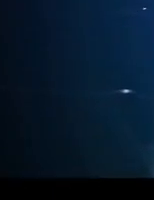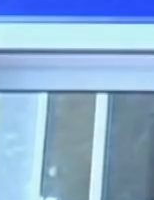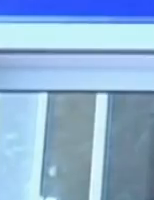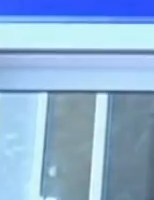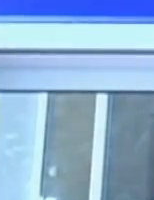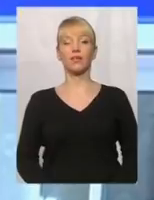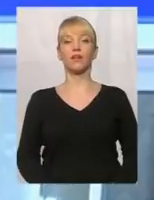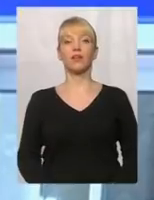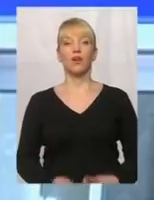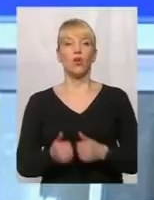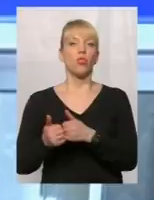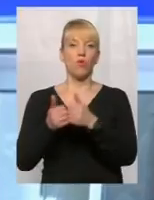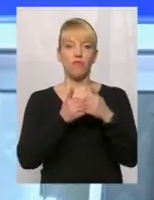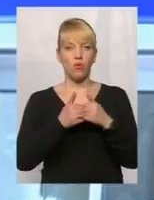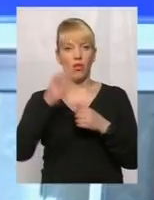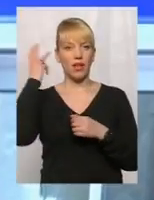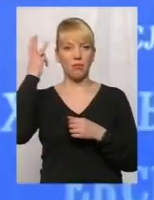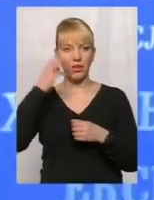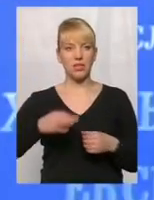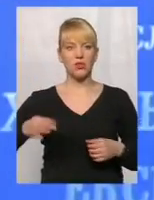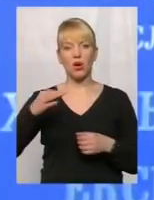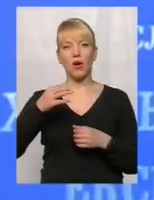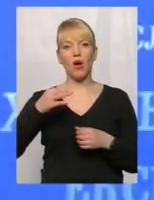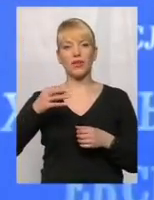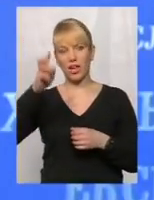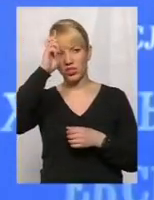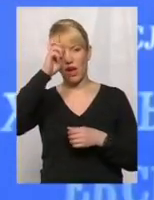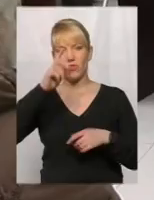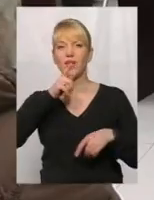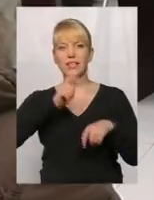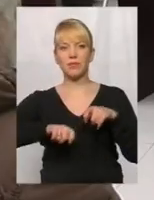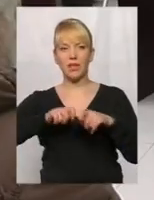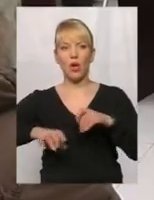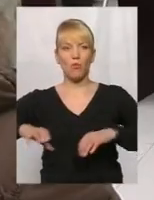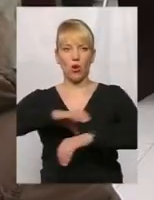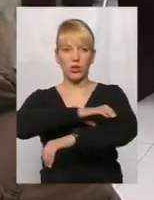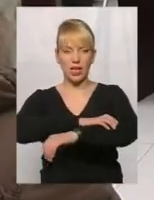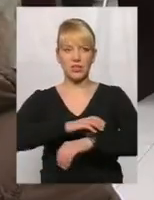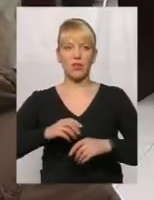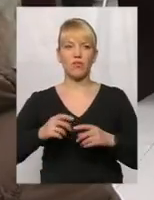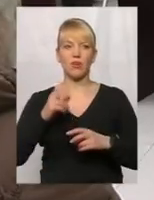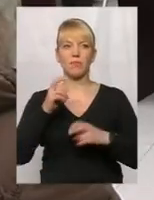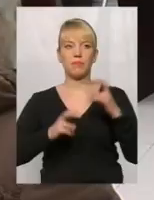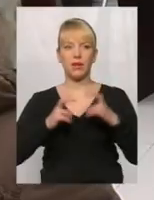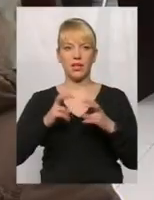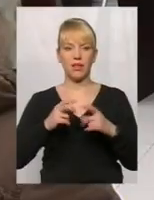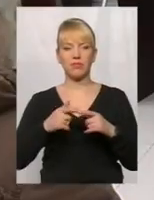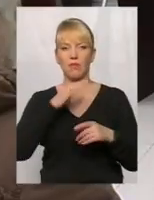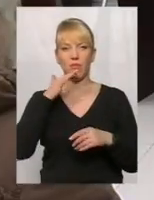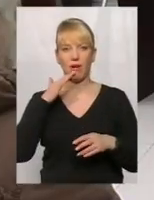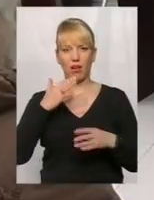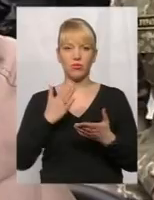Довкола Хмельницького державного експериментального протезно-ортопедичного підприємства не вчухають